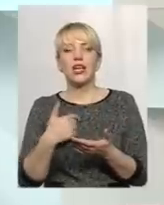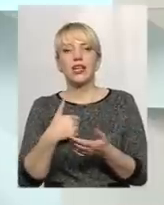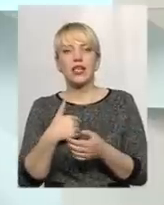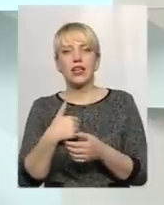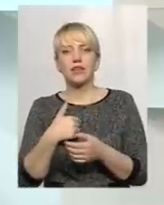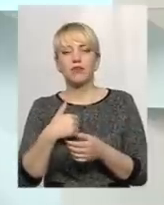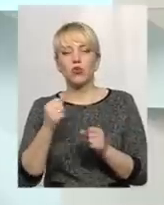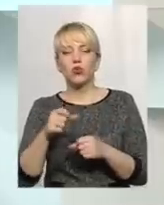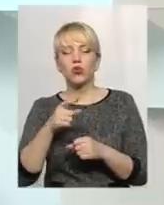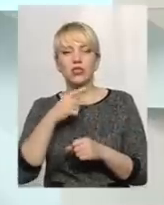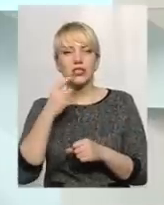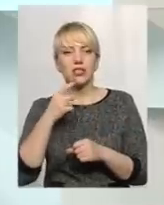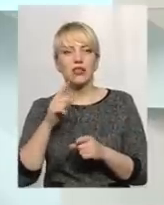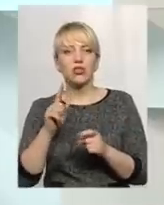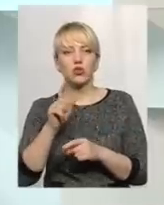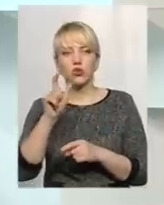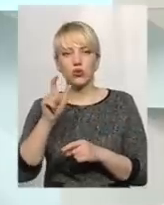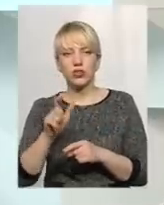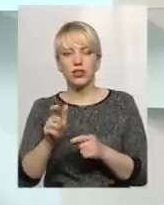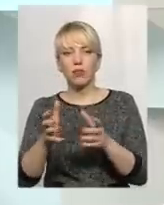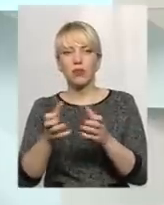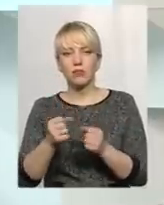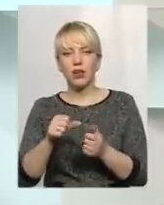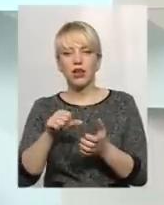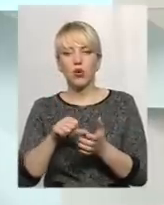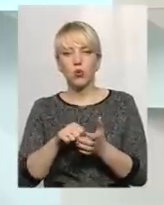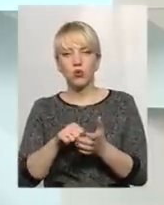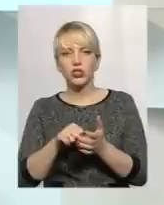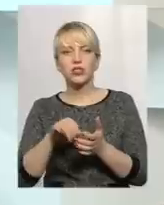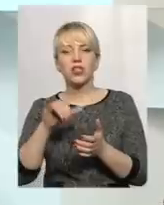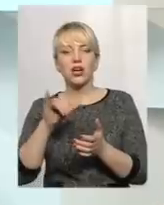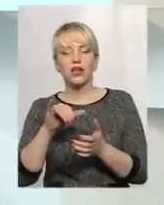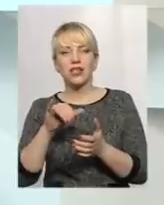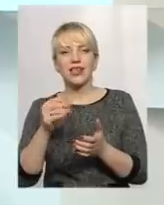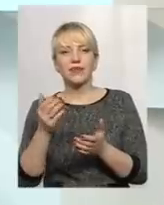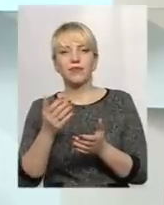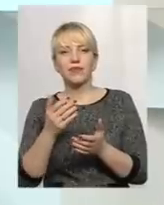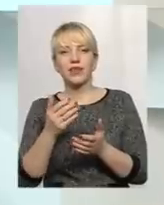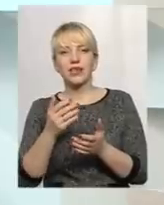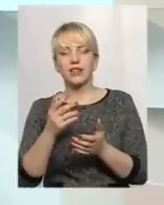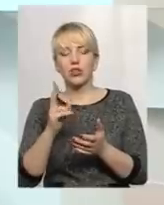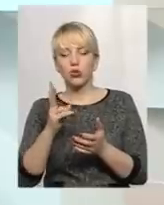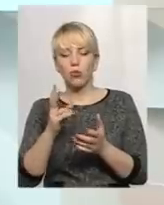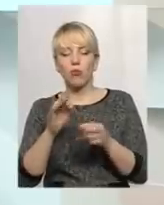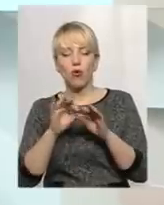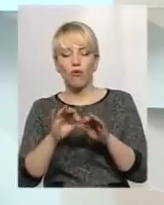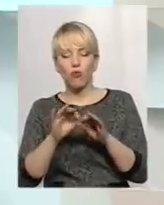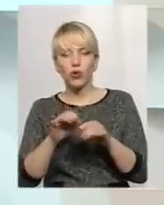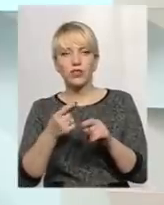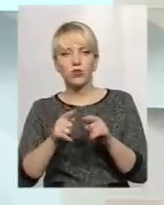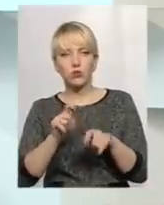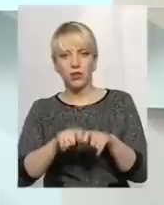адже людина приймала участь у перевірці, яка взагалі не є територіальним представником Хмельницької області. І тому